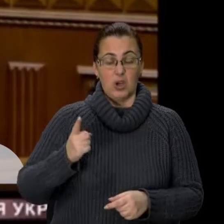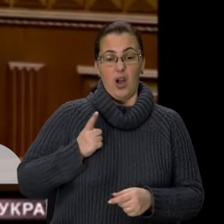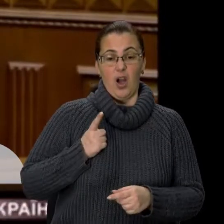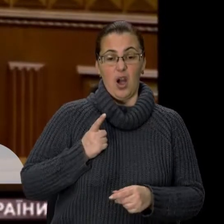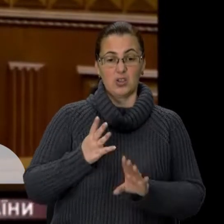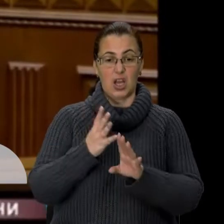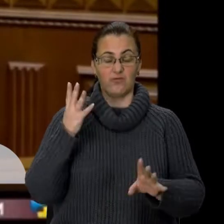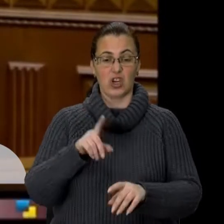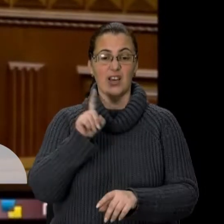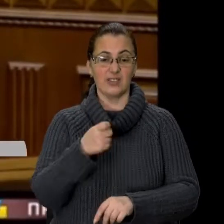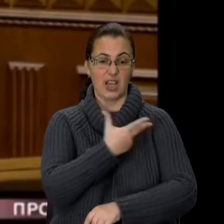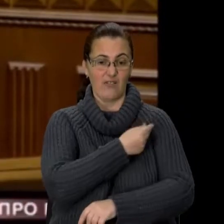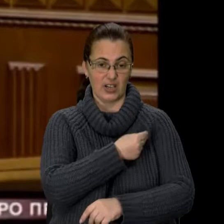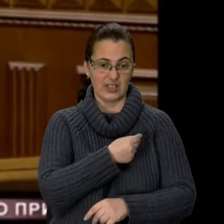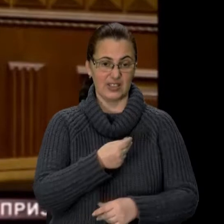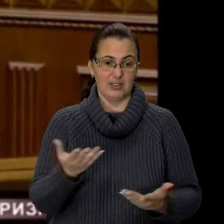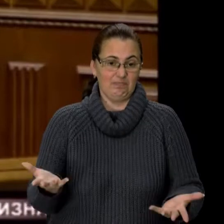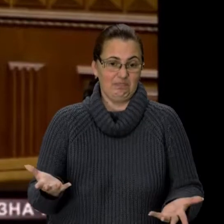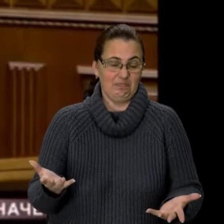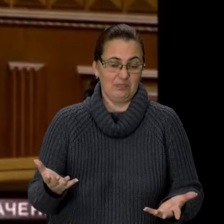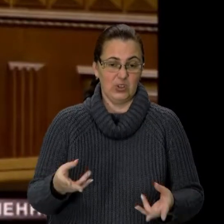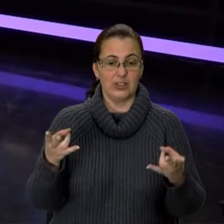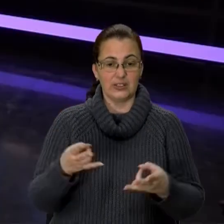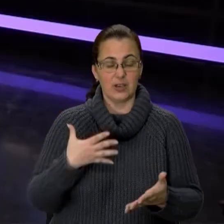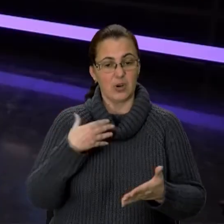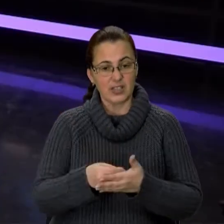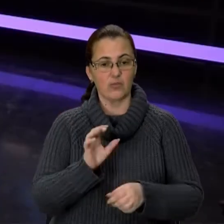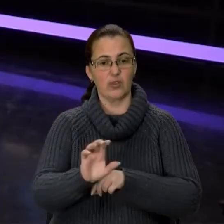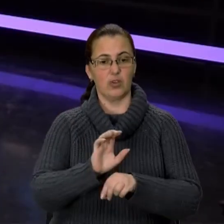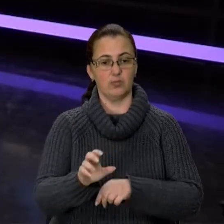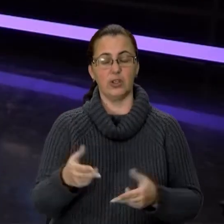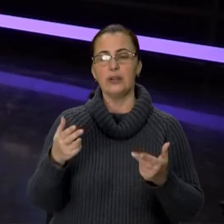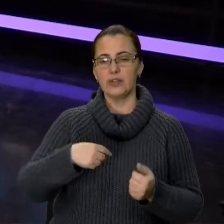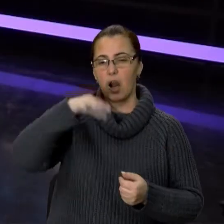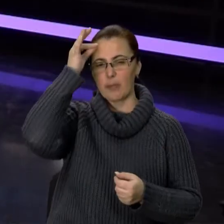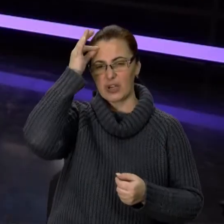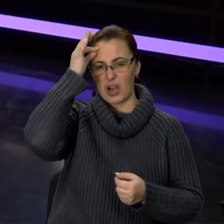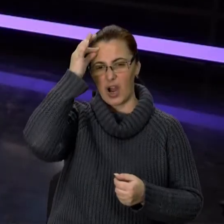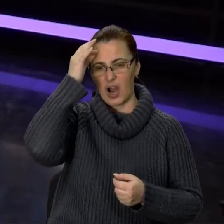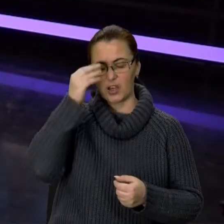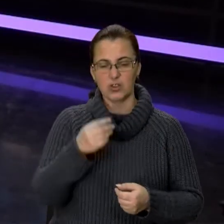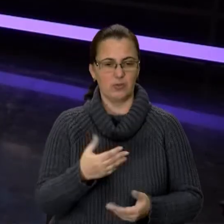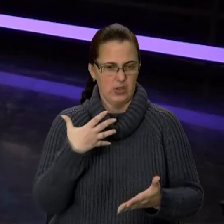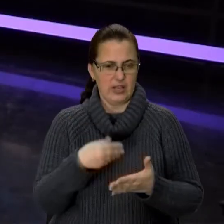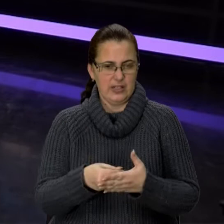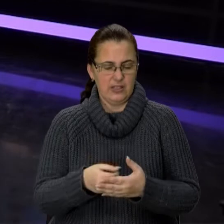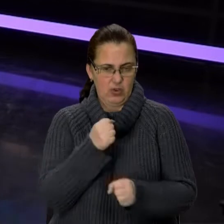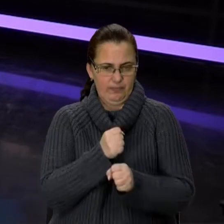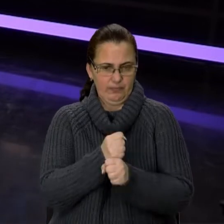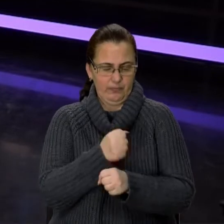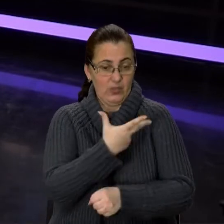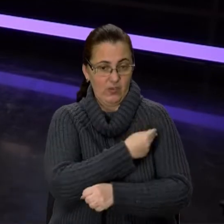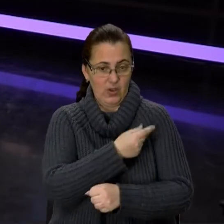потрібне власне виробництво імунобіологічних препаратів. Так, пригадуєте, над власною вакциною починали